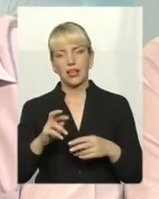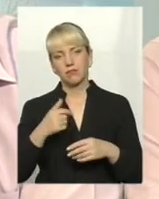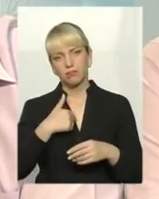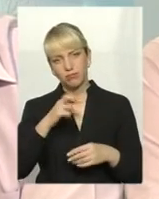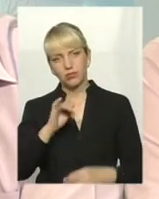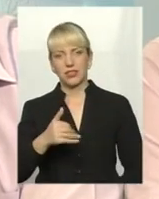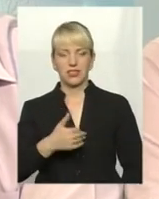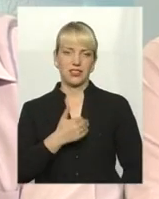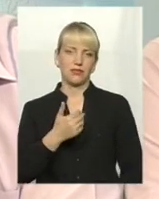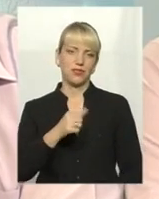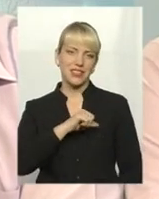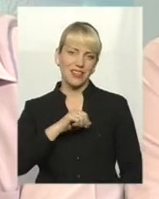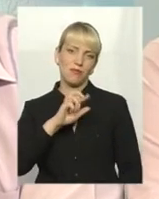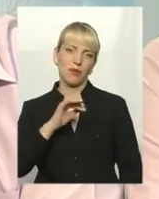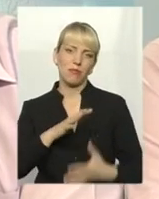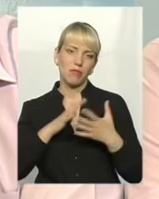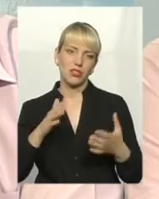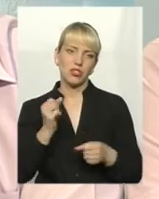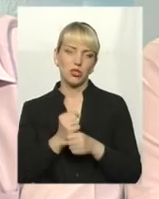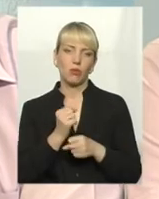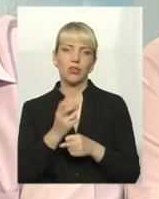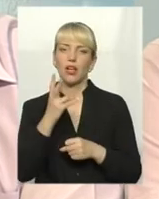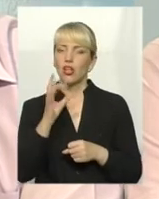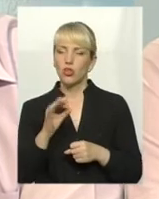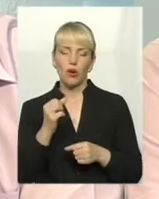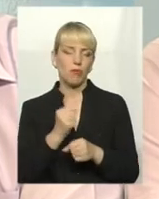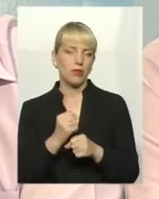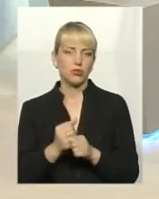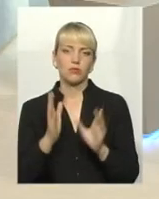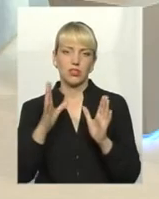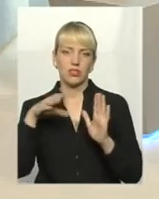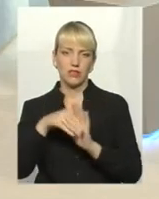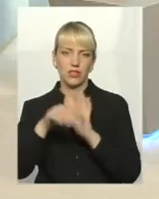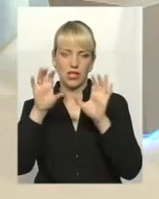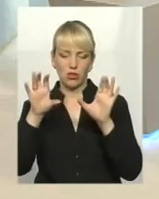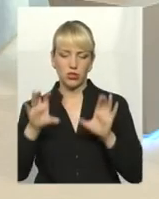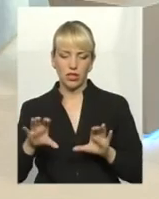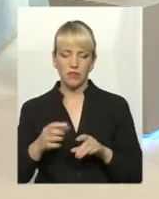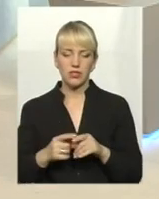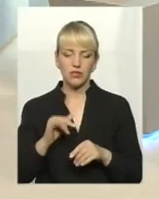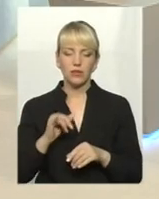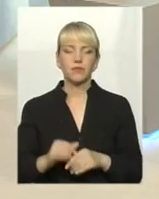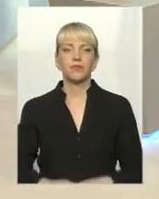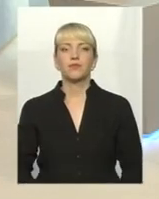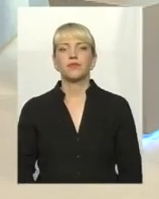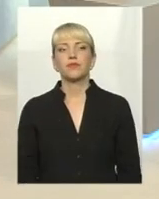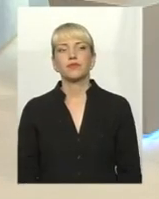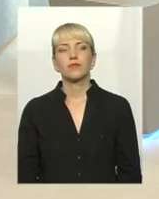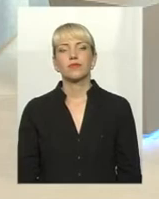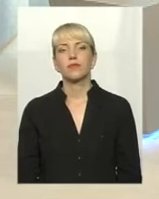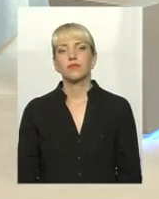би десь хотів би зробити більше, але ми працюємо виключно у рамках законодавства, тому через закон ми переступити не можемо.